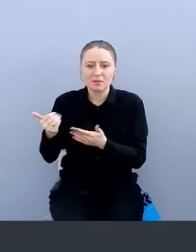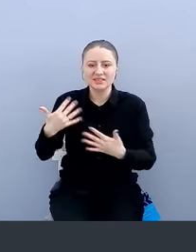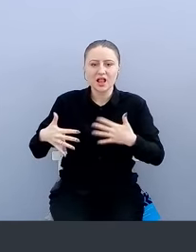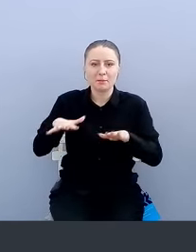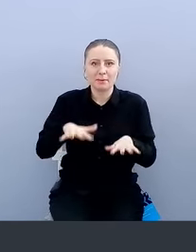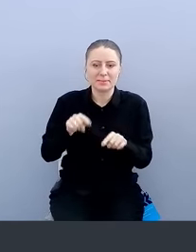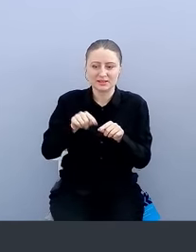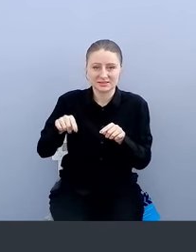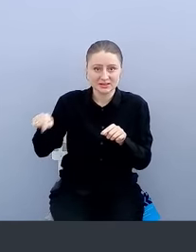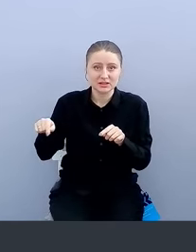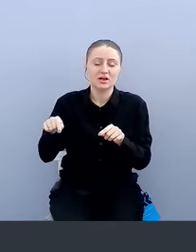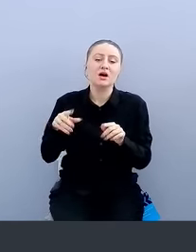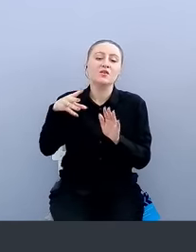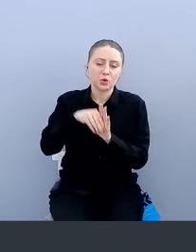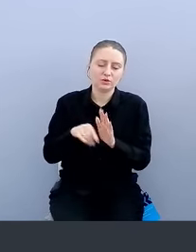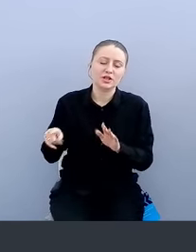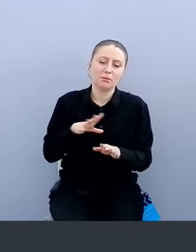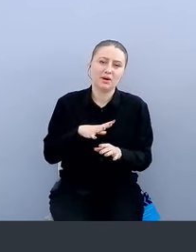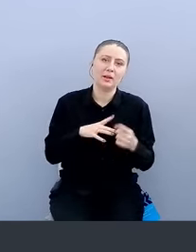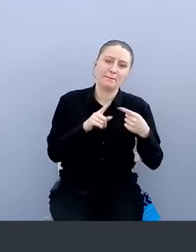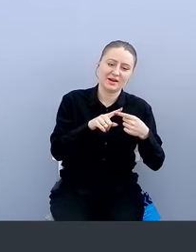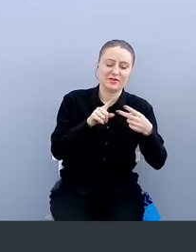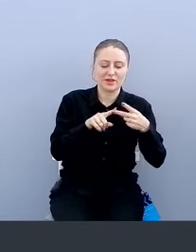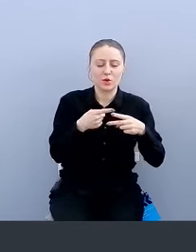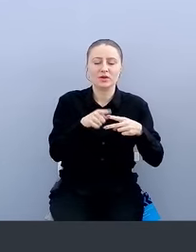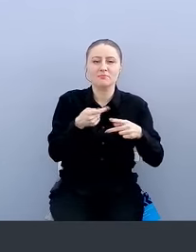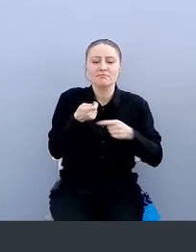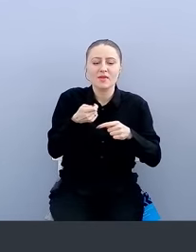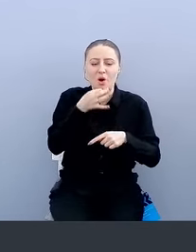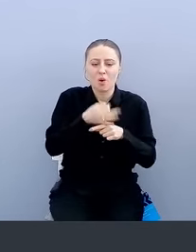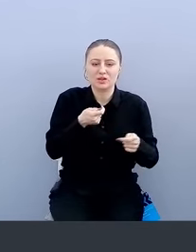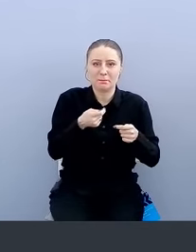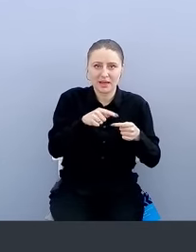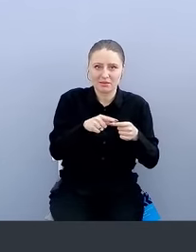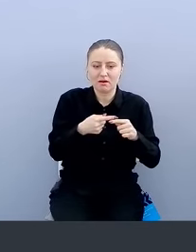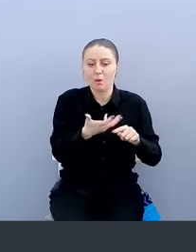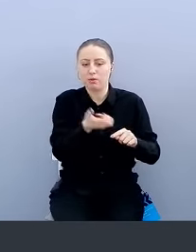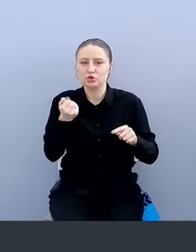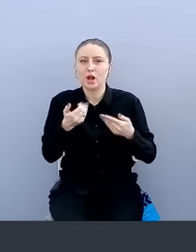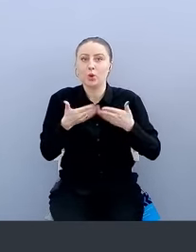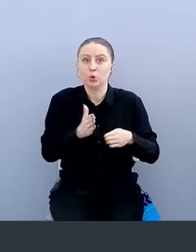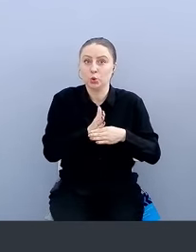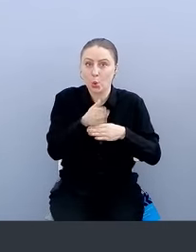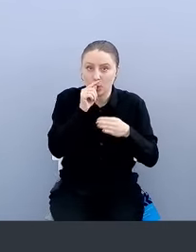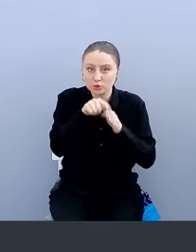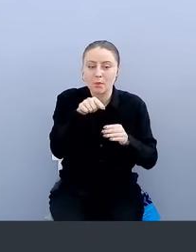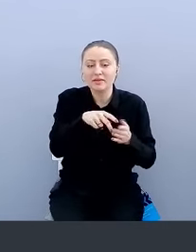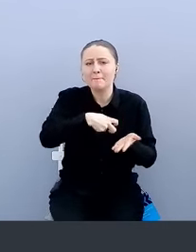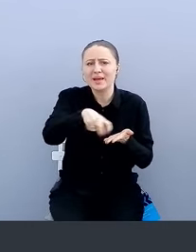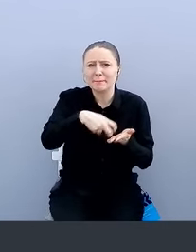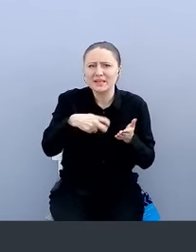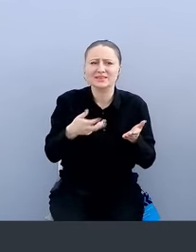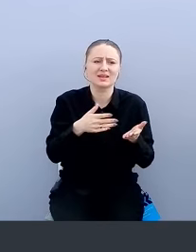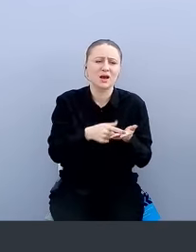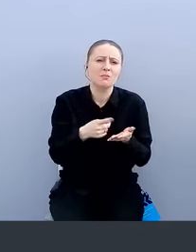с помощью того, что у них был и первый, и второй фактор от админок, они получали доступ к переписке, особенно к